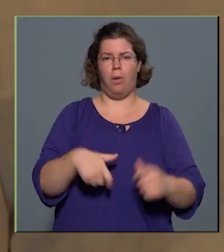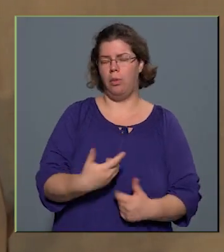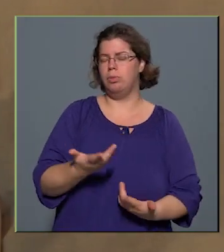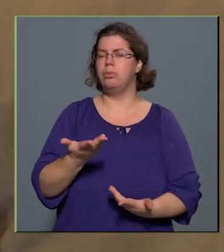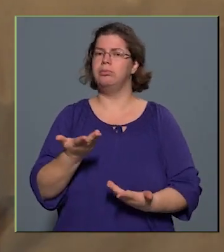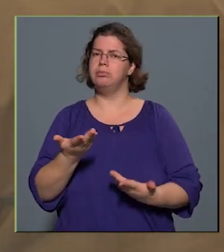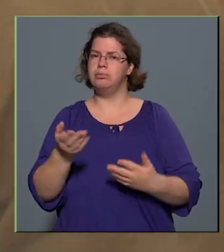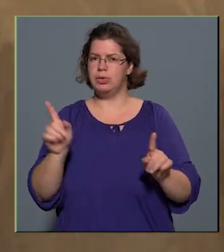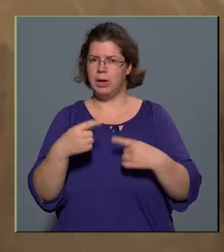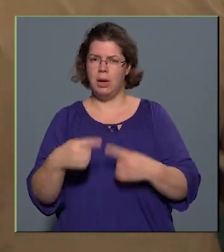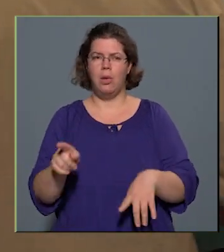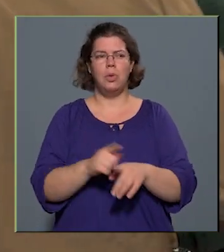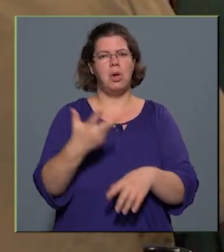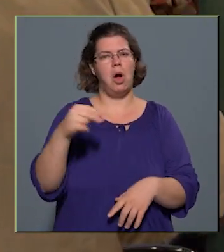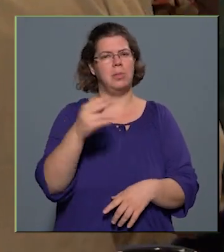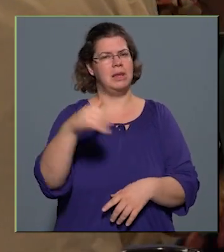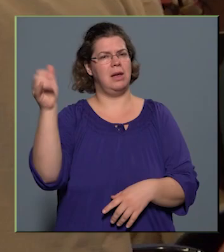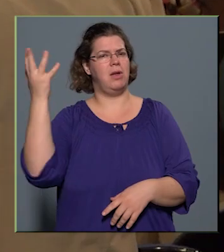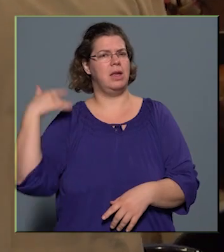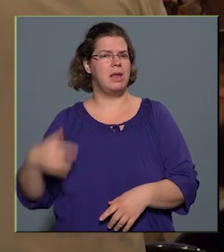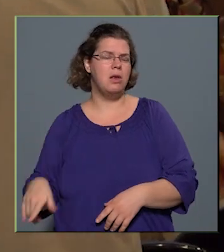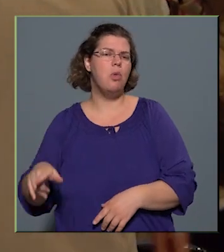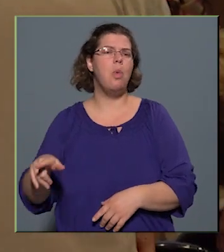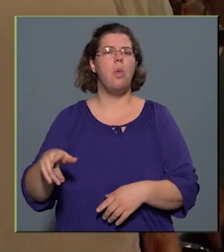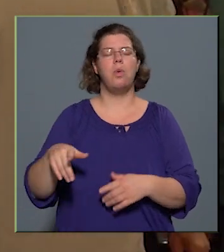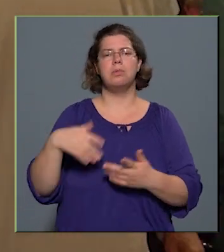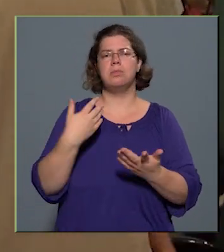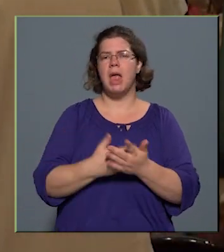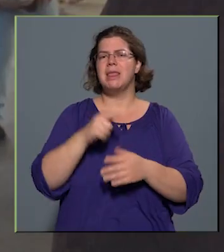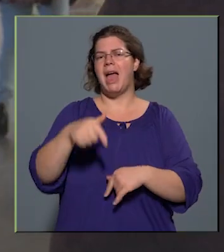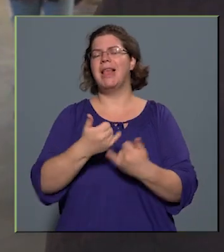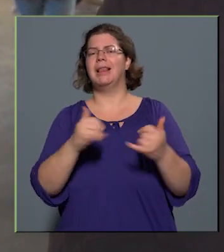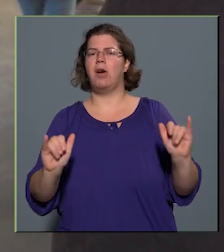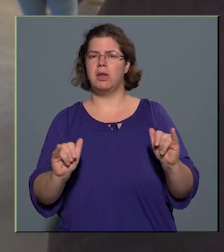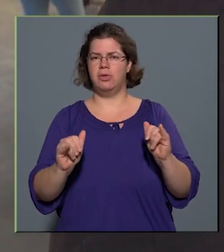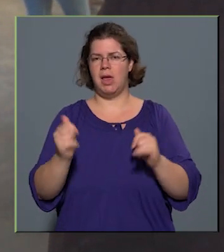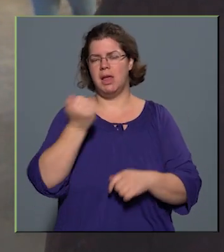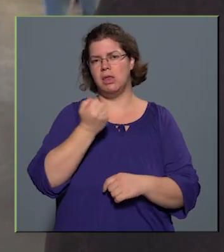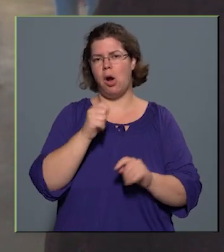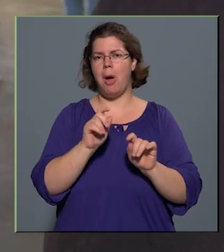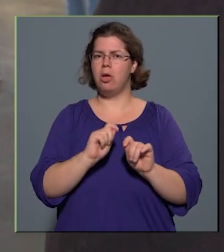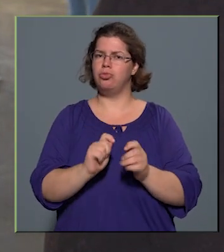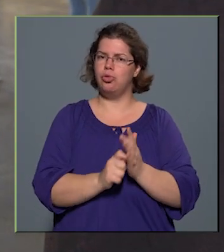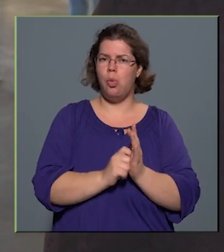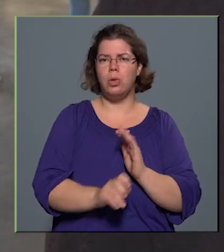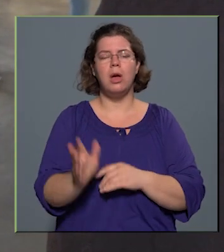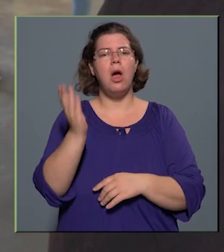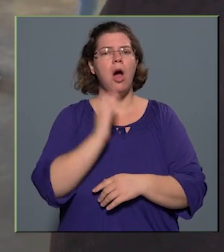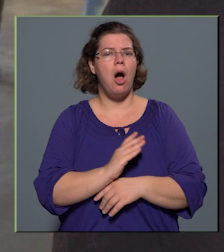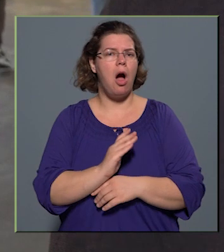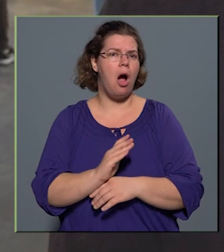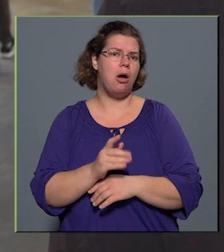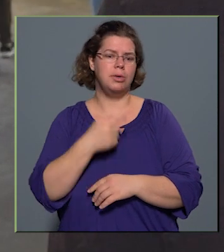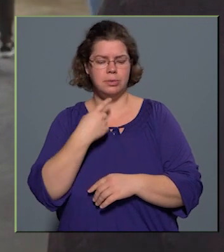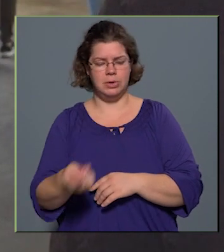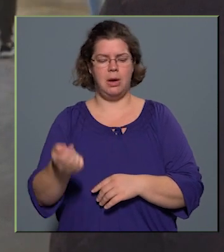olyan 30 évvel ezelőtt lett, ez a dramaturgia divatossá szert a világon, talán,